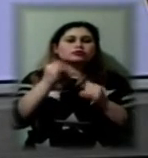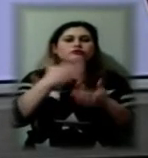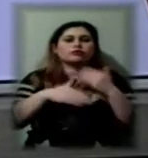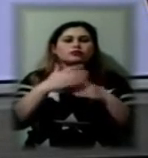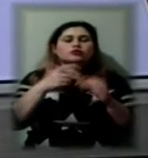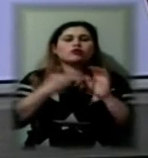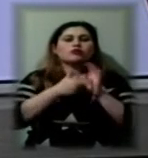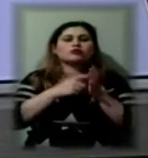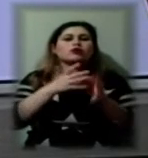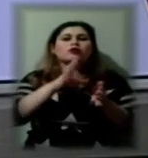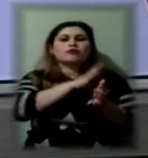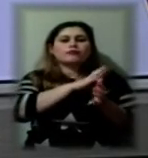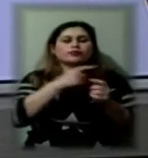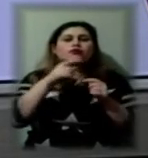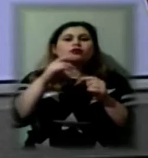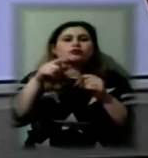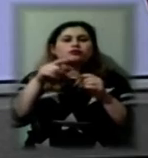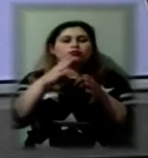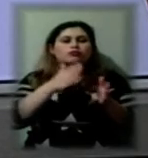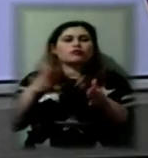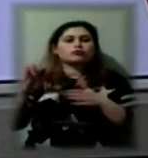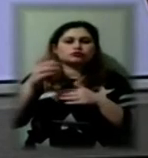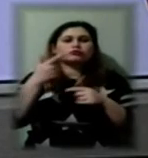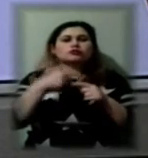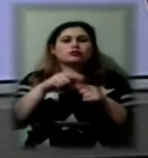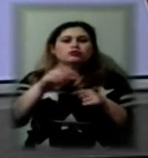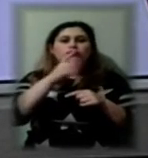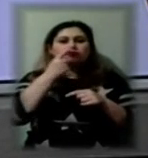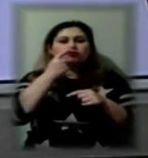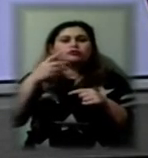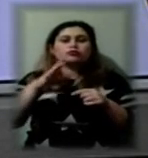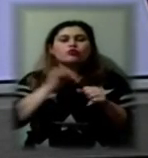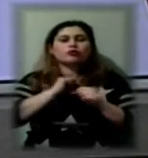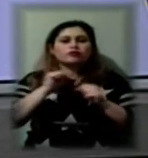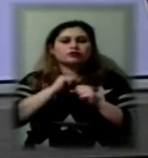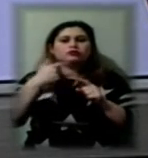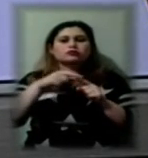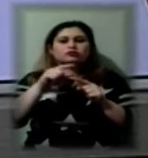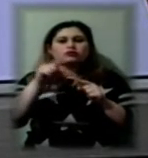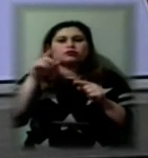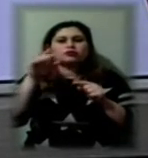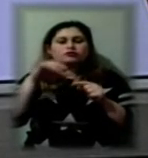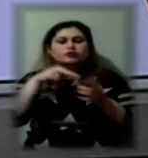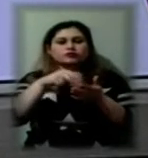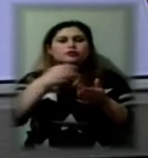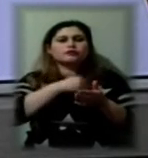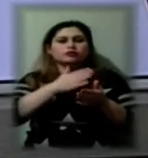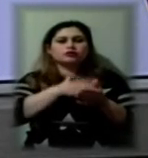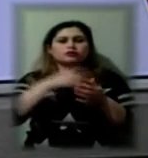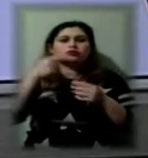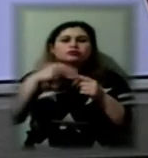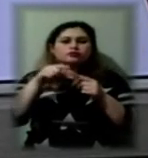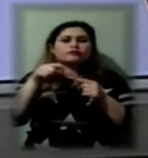раніше була підсобним приміщенням, хлопцям тимчасово надали в управлінні обліку, розподілу та приватизації житла, поки не